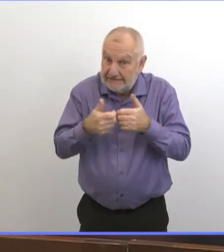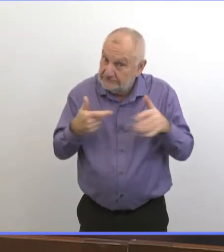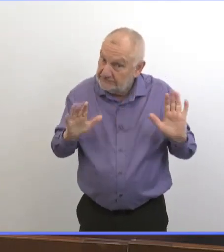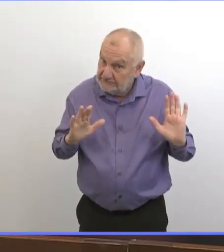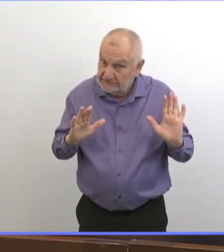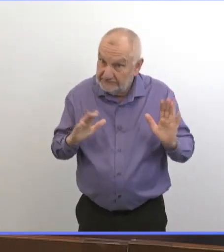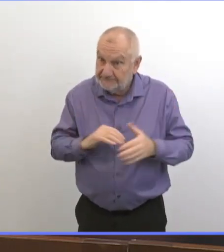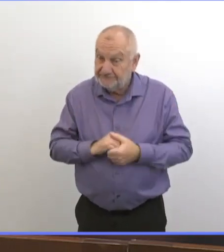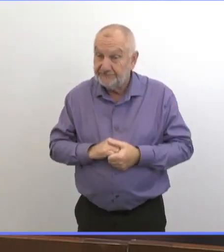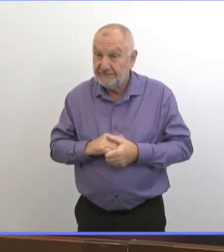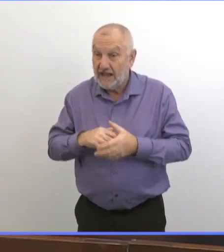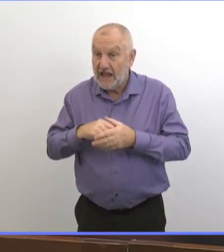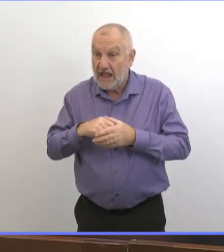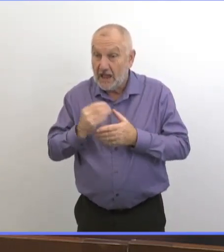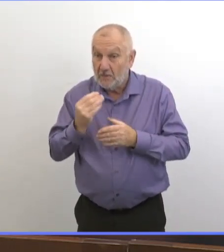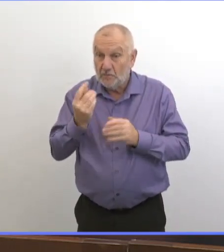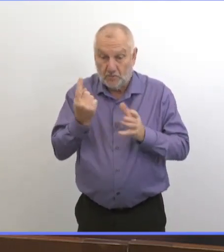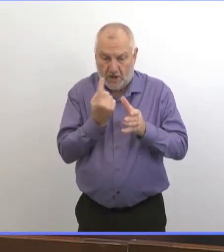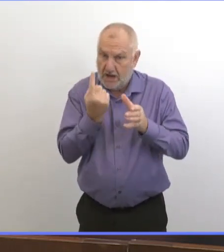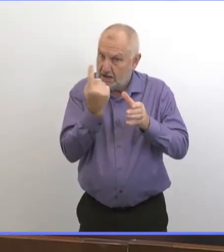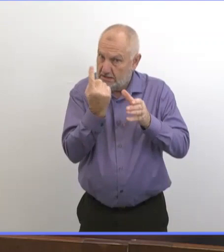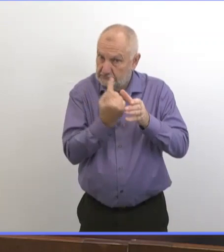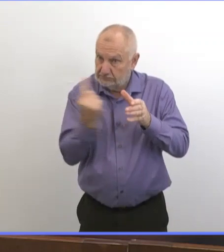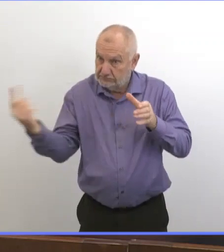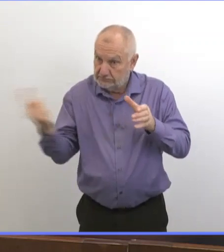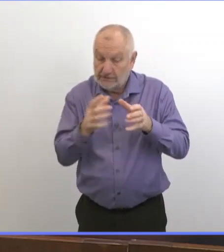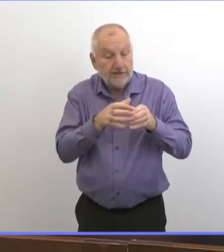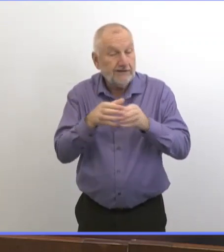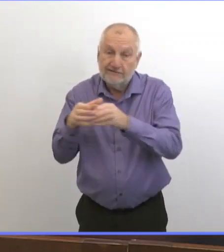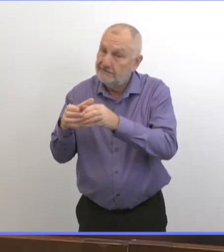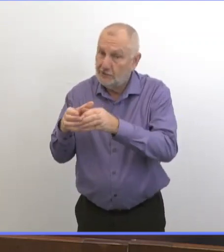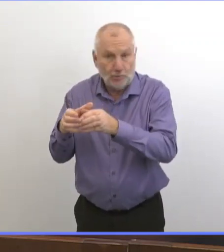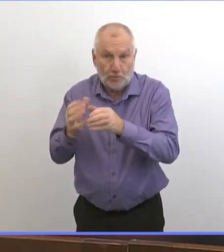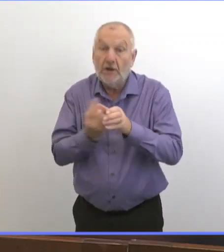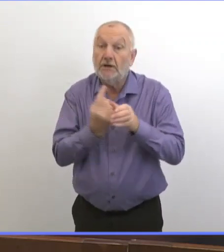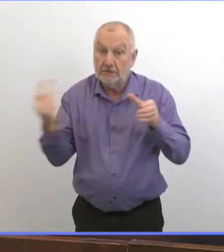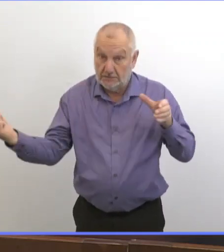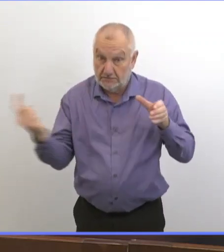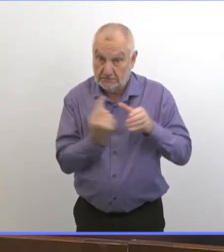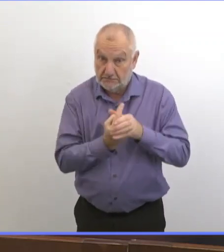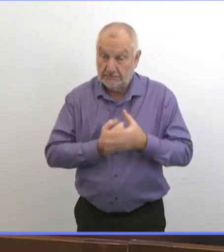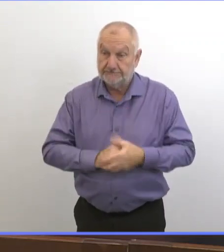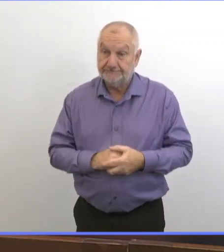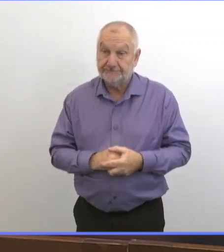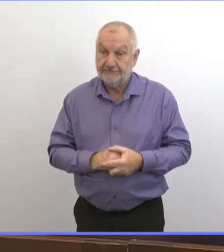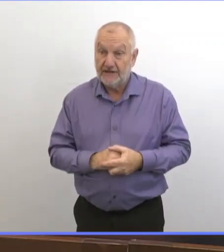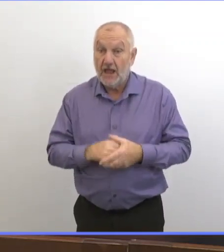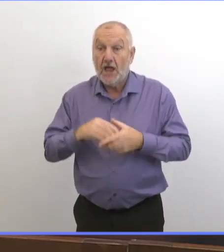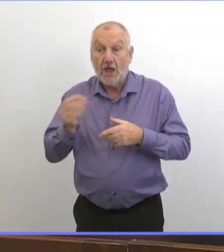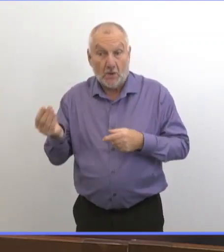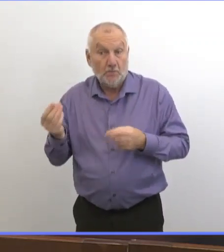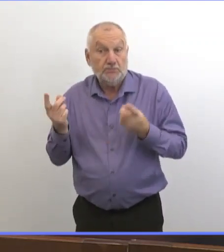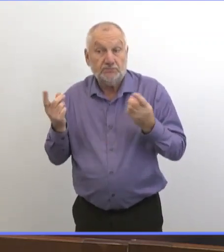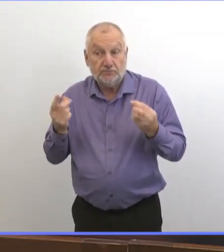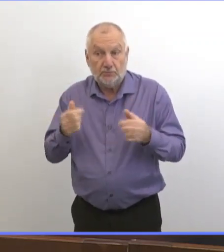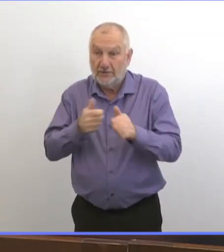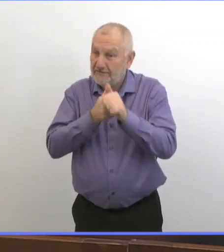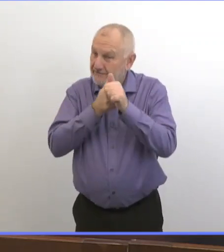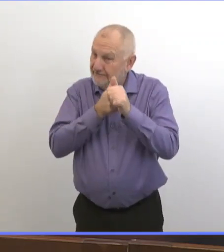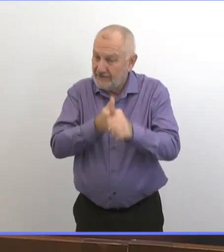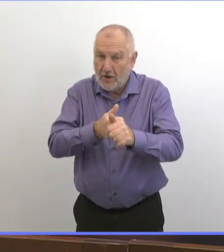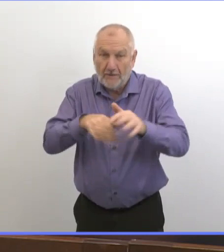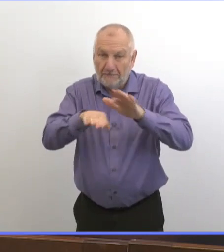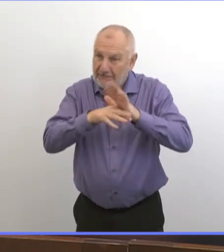il faut que ce soit le nombre minimum de personnes qui sortent pour ces besoins essentiels. Et quand vous êtes dehors, pratiquez les